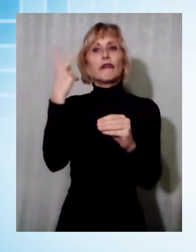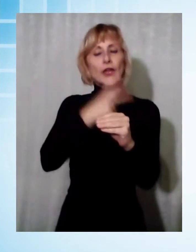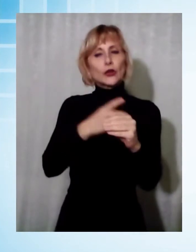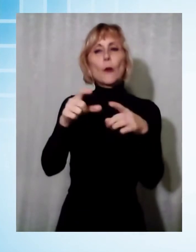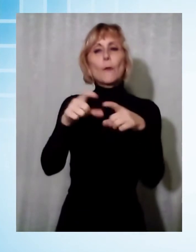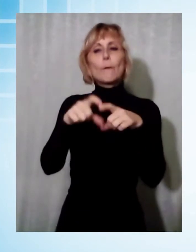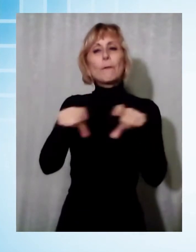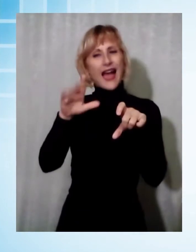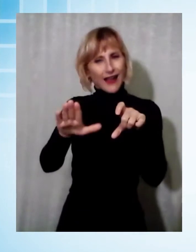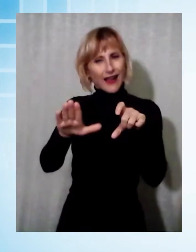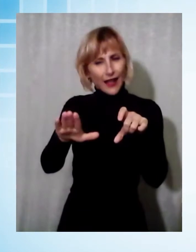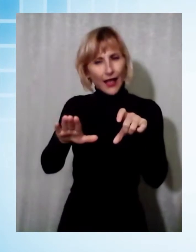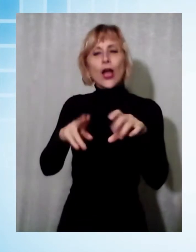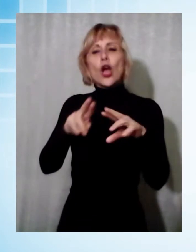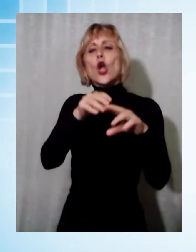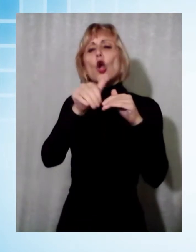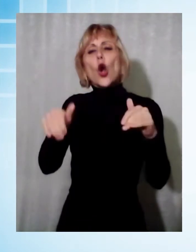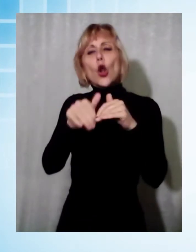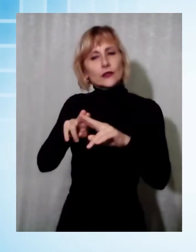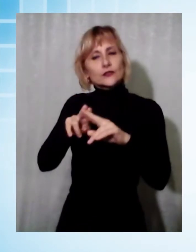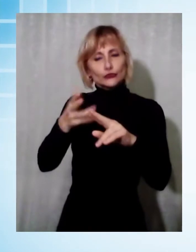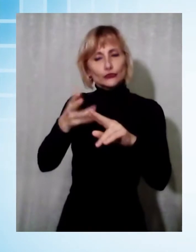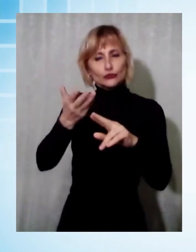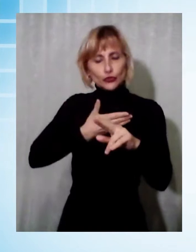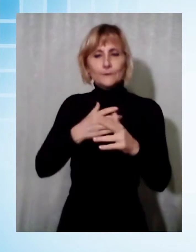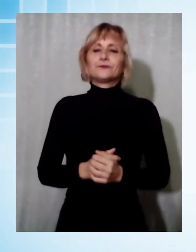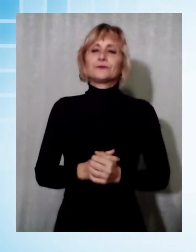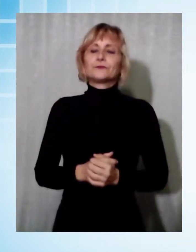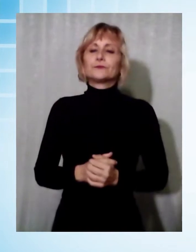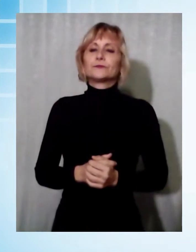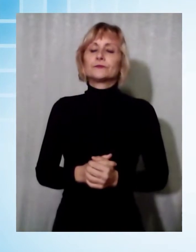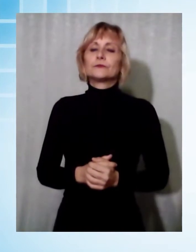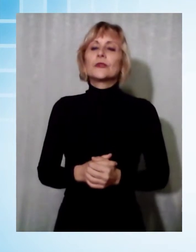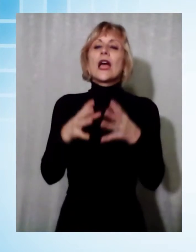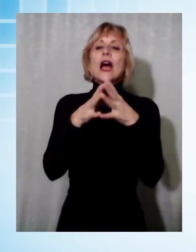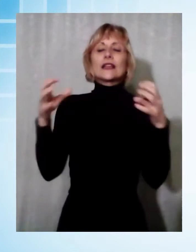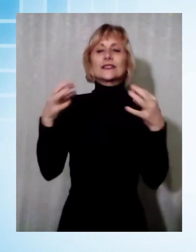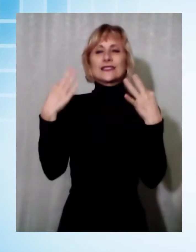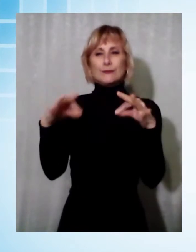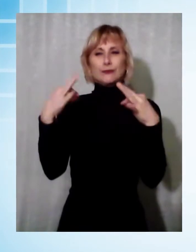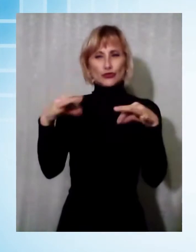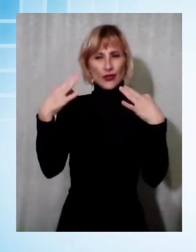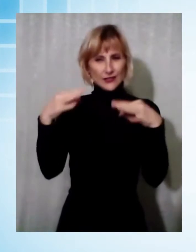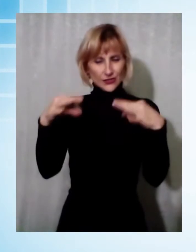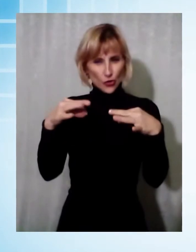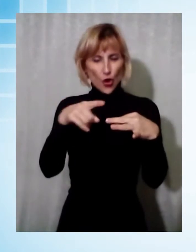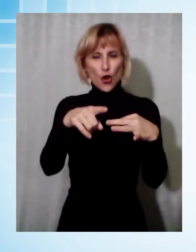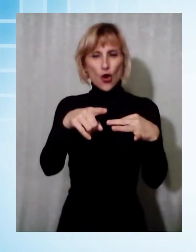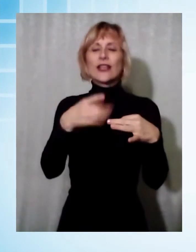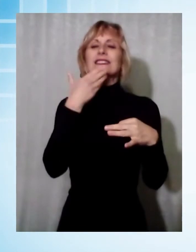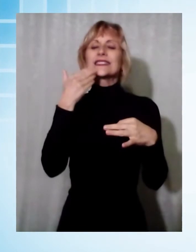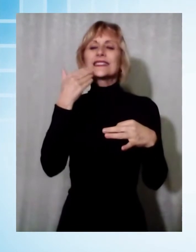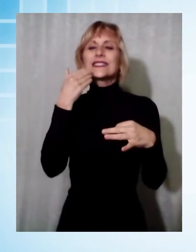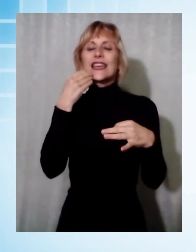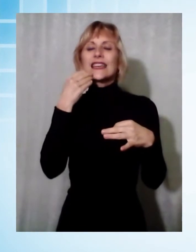Alpipan, l'azienda specializzata nei prodotti senza glutine, parte del gruppo Bauli, consolidi dal proprio percorso di